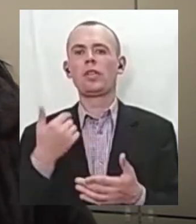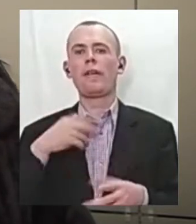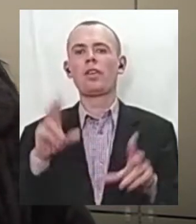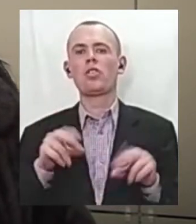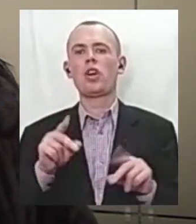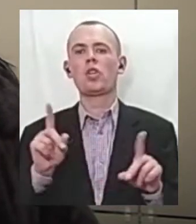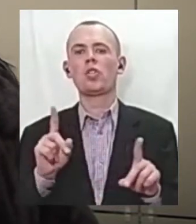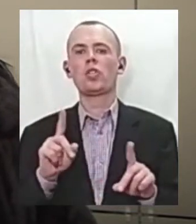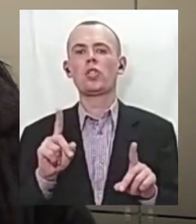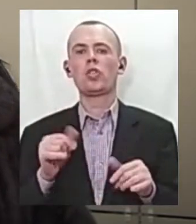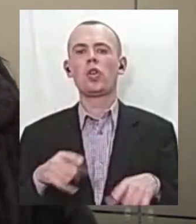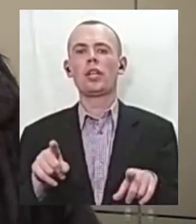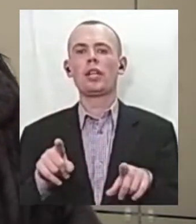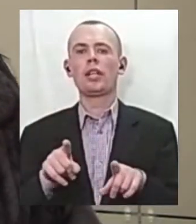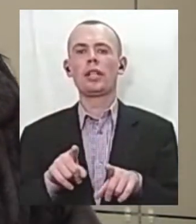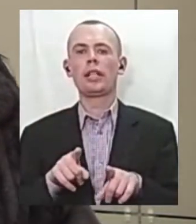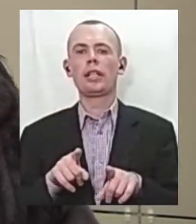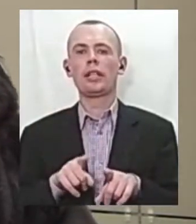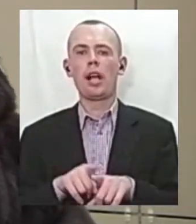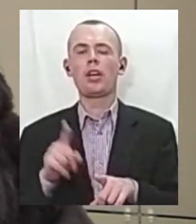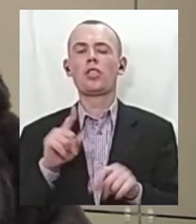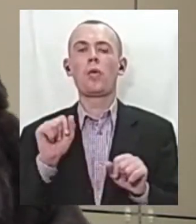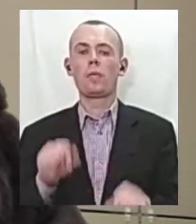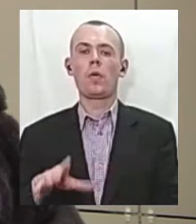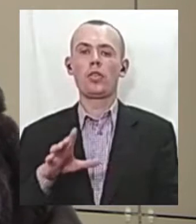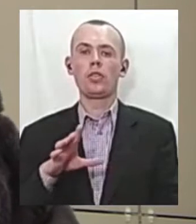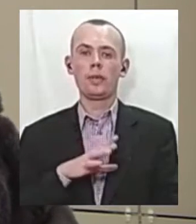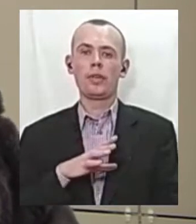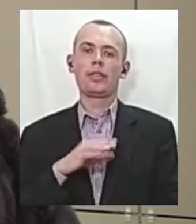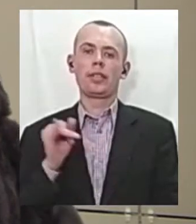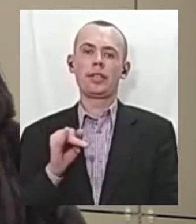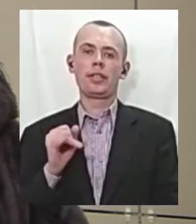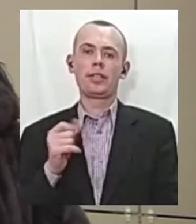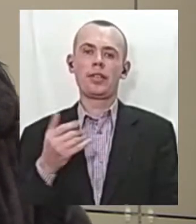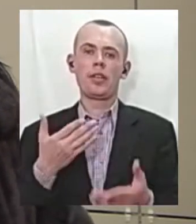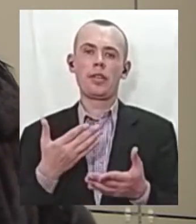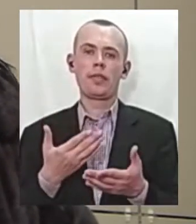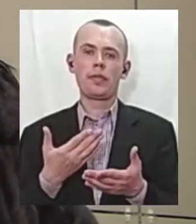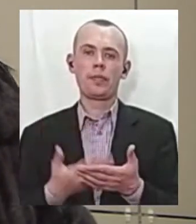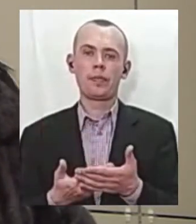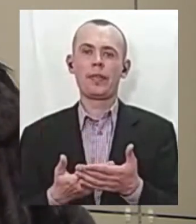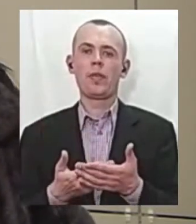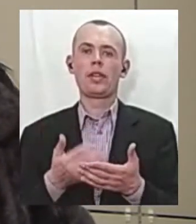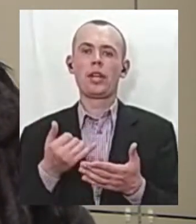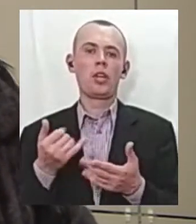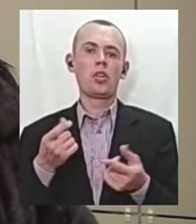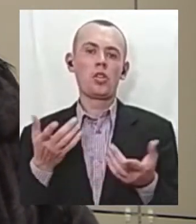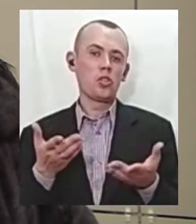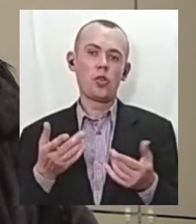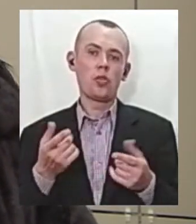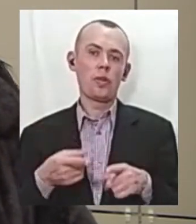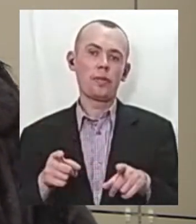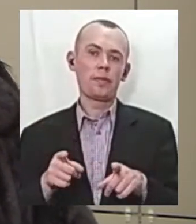Мотиви її призначення не зрозумілі, тому що вже є експертиза, яка